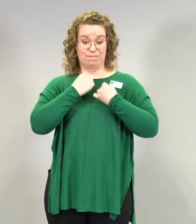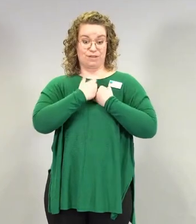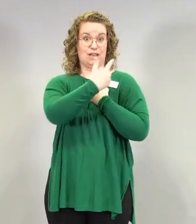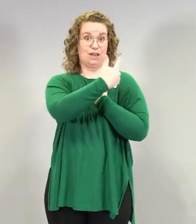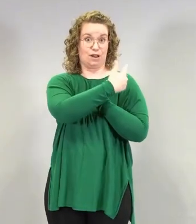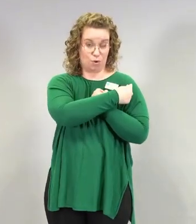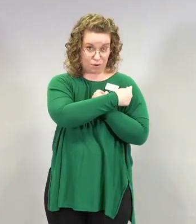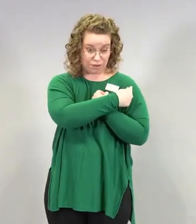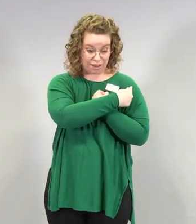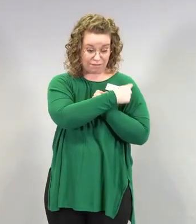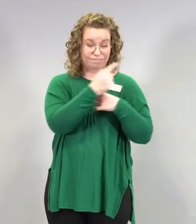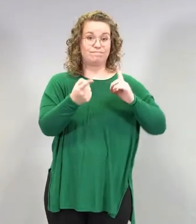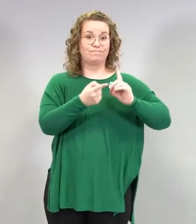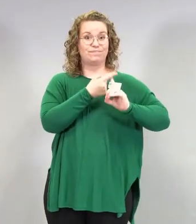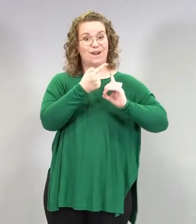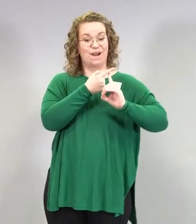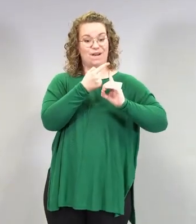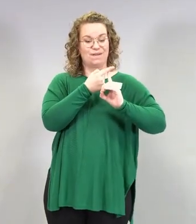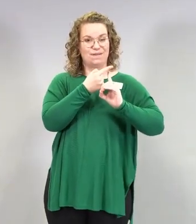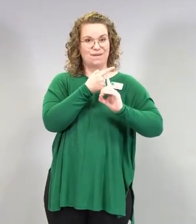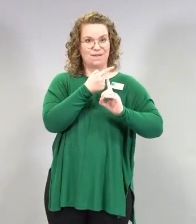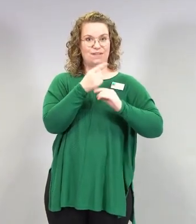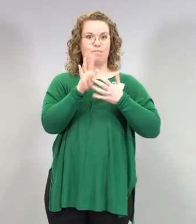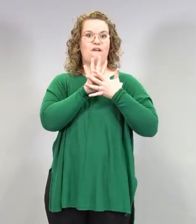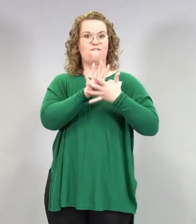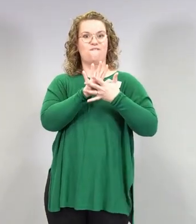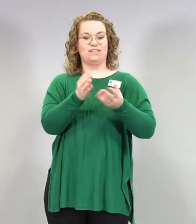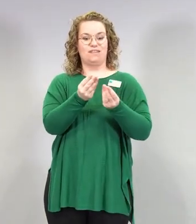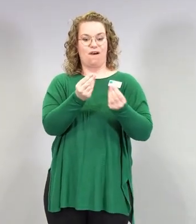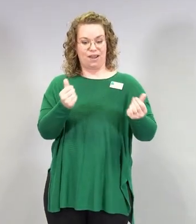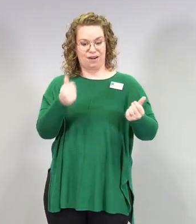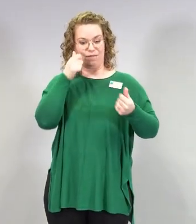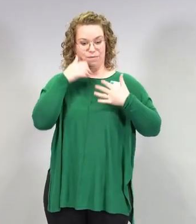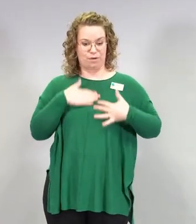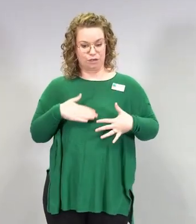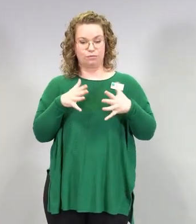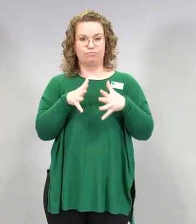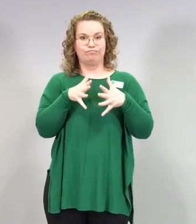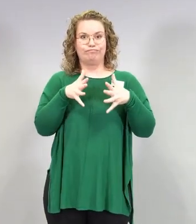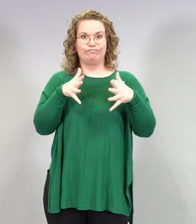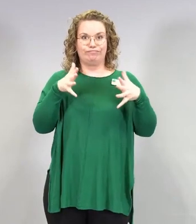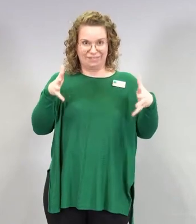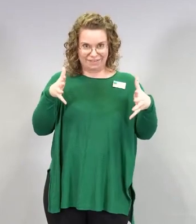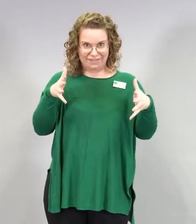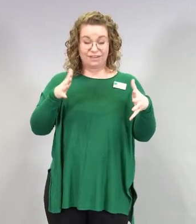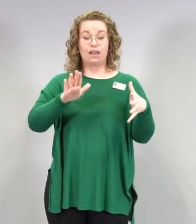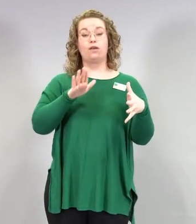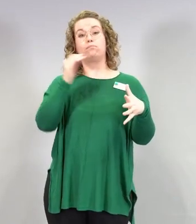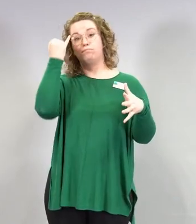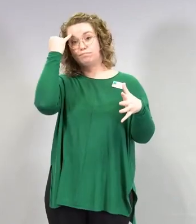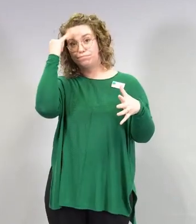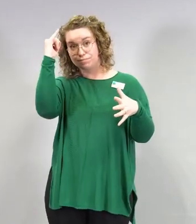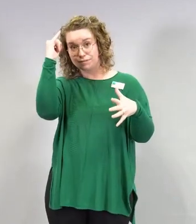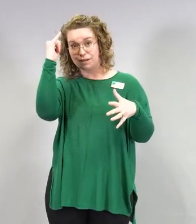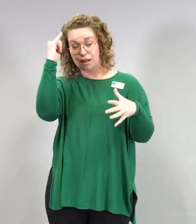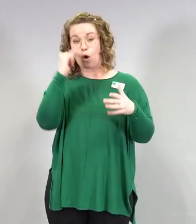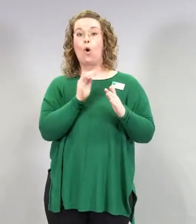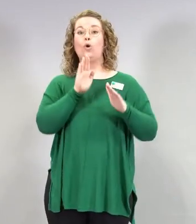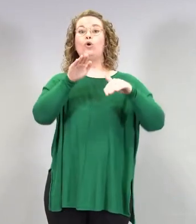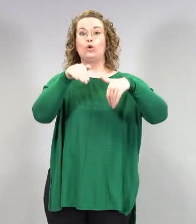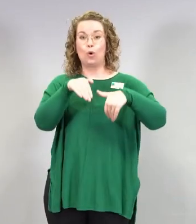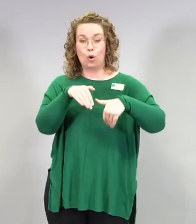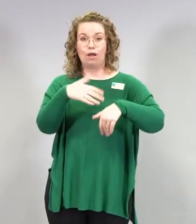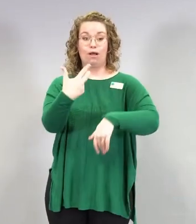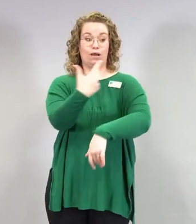olisi tällainen autoimmuuni tai immuunireaktio. Sen vuoksi on ajatus, että jos hänet on altistettu